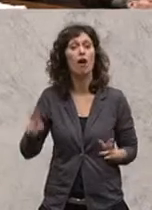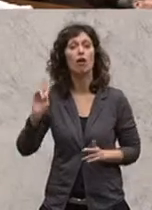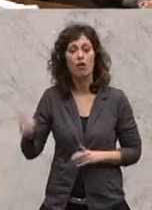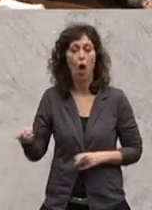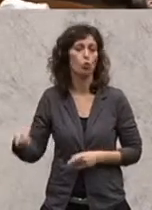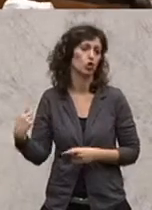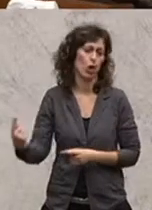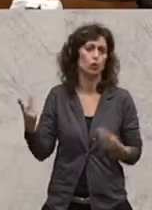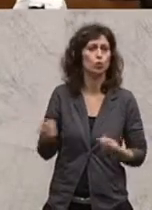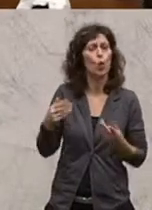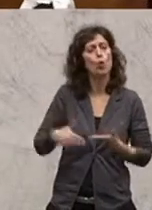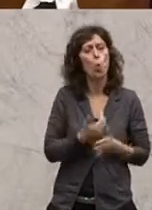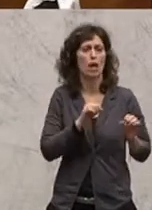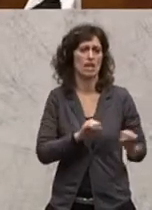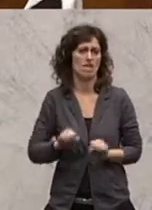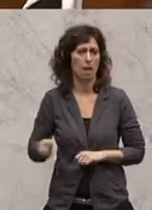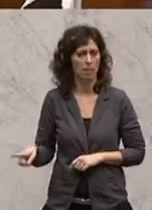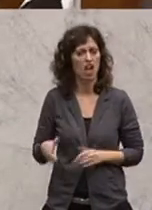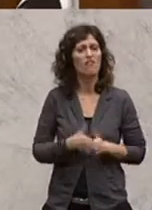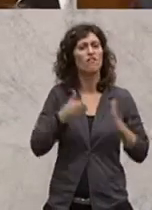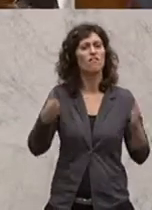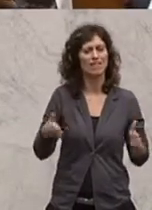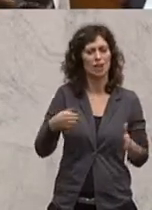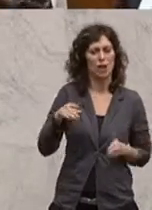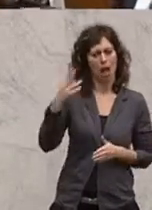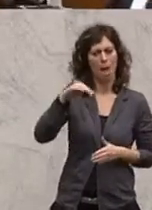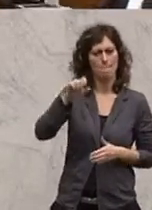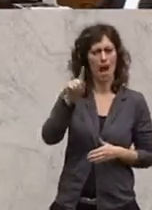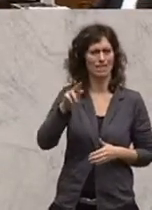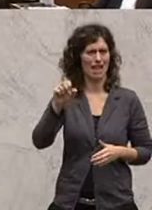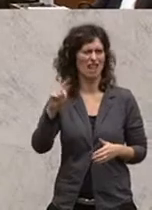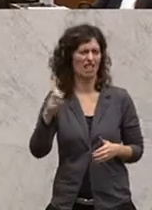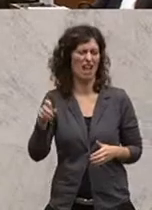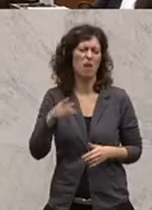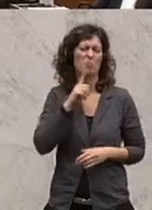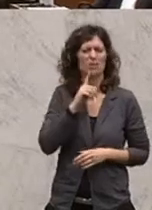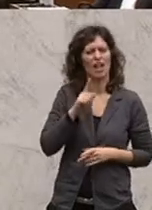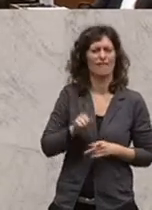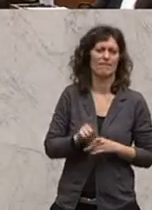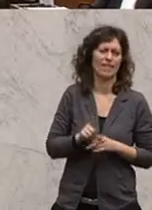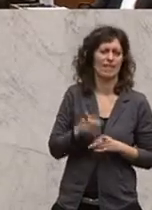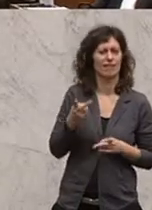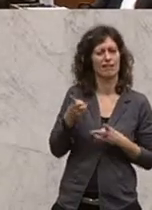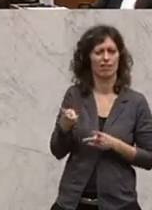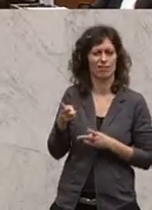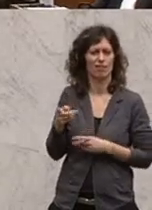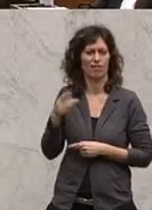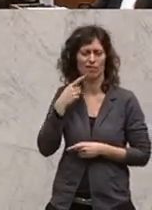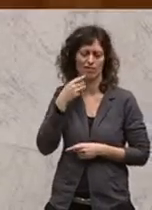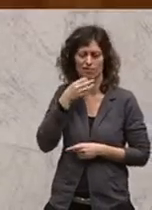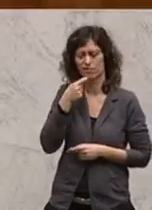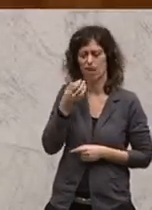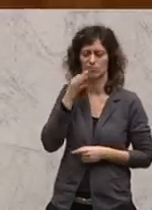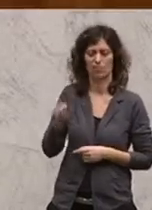Gewerbe suchen können. Diese Frist ist erstreckt worden. Kollege Marzenet hat das ein wenig zynisch damit kommentiert, dass er